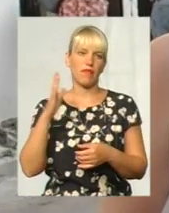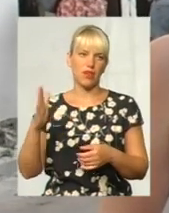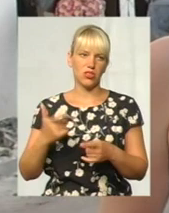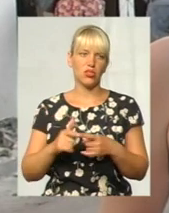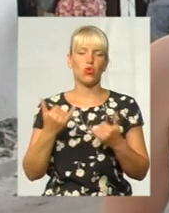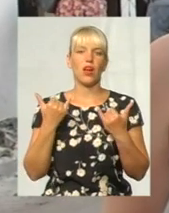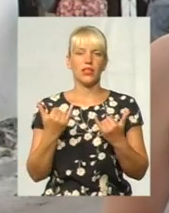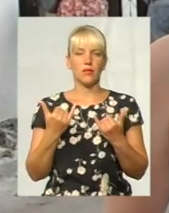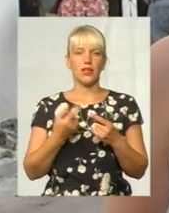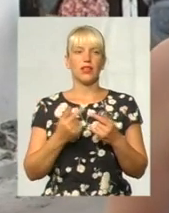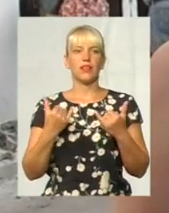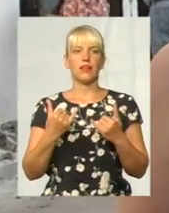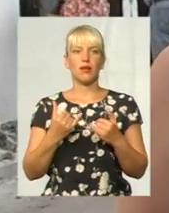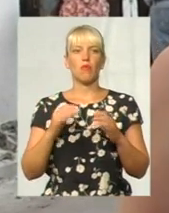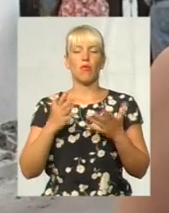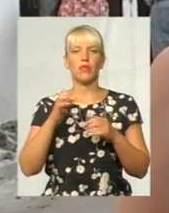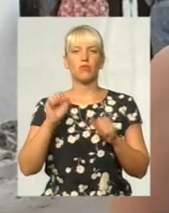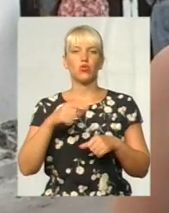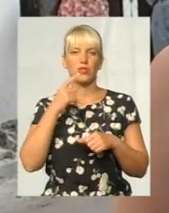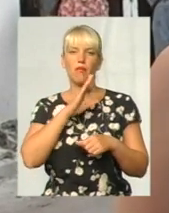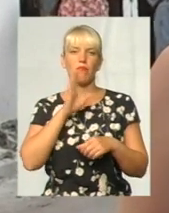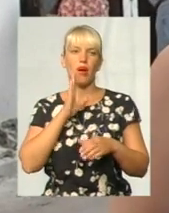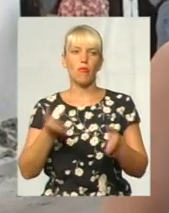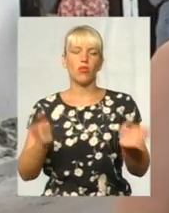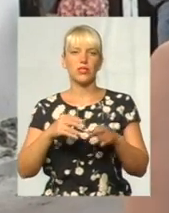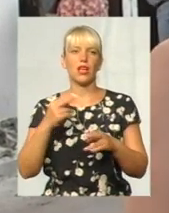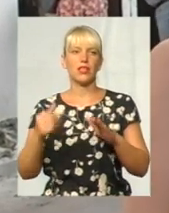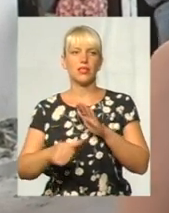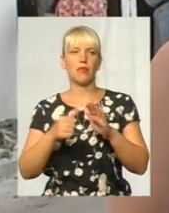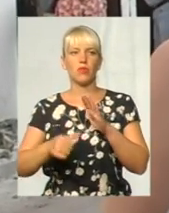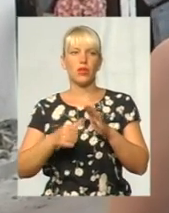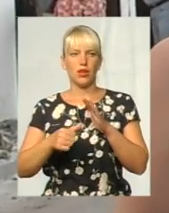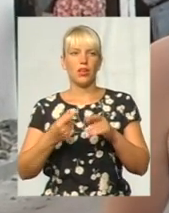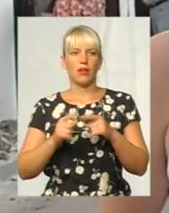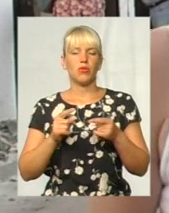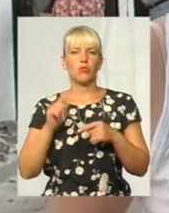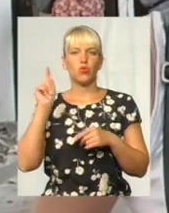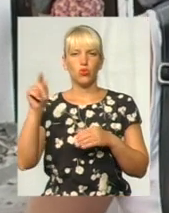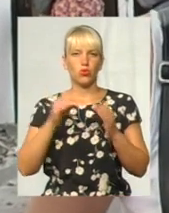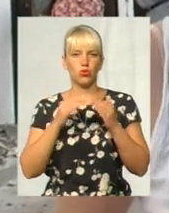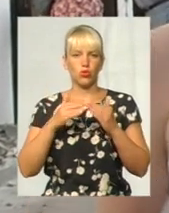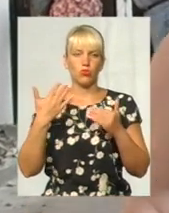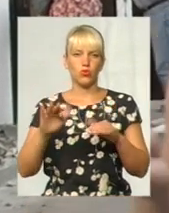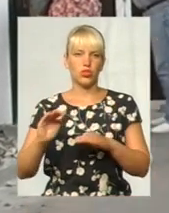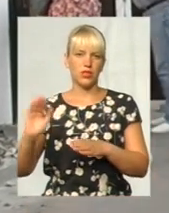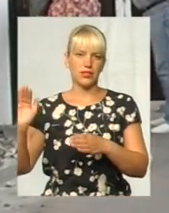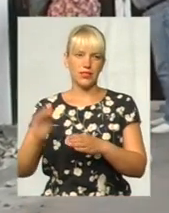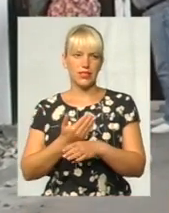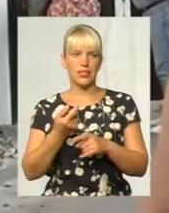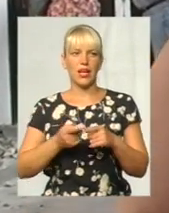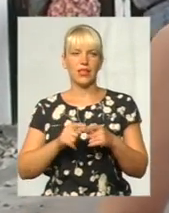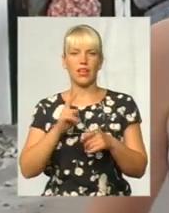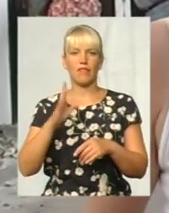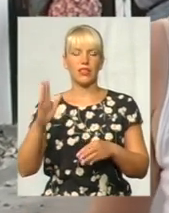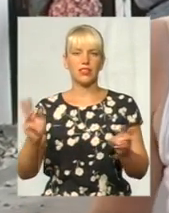момент, можна так сказати, що мама залишила без нічого, тому що той будинку вже під снос вшов, ця квартира